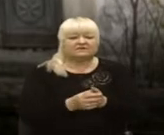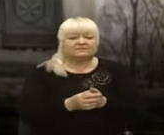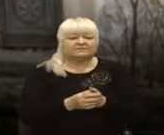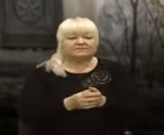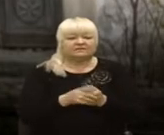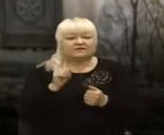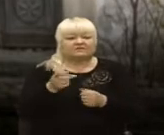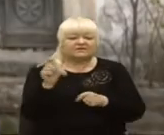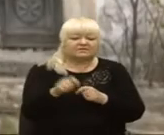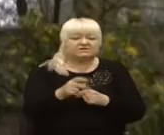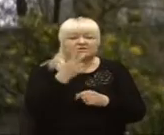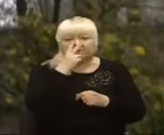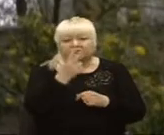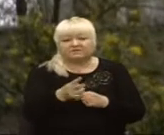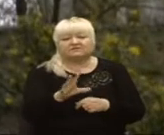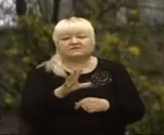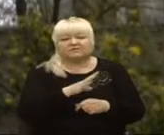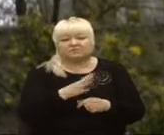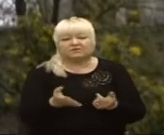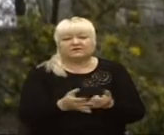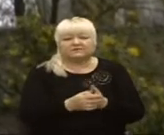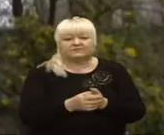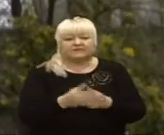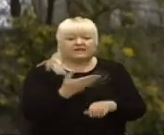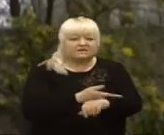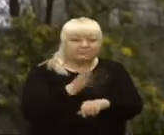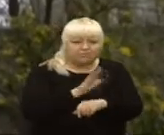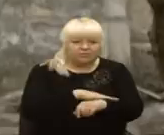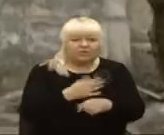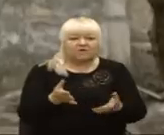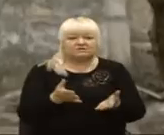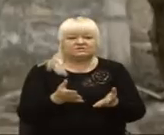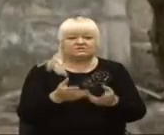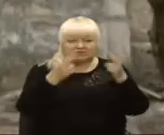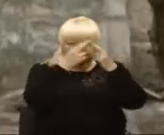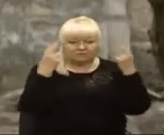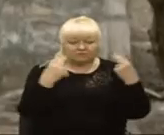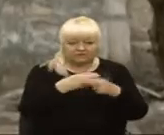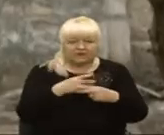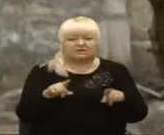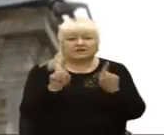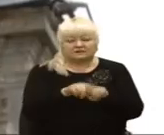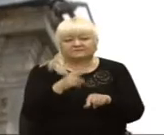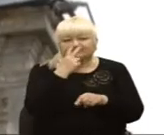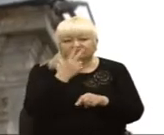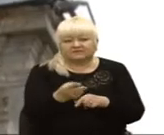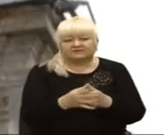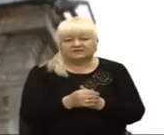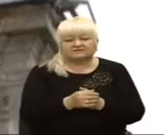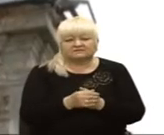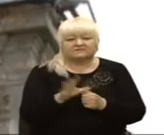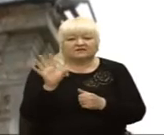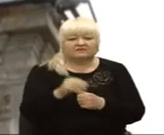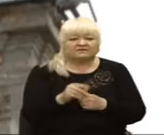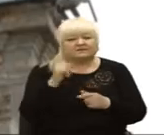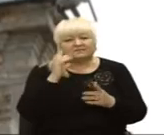прийшли тут дивитися. Були з Польщі, сестри милосерді, монахині були також дивилися. Ну, всі пішли подсмак,